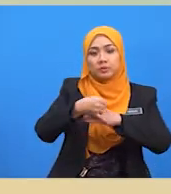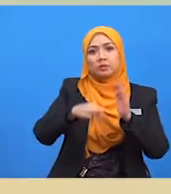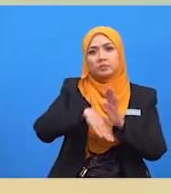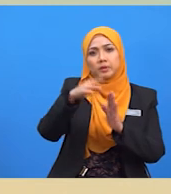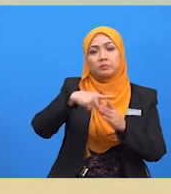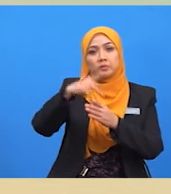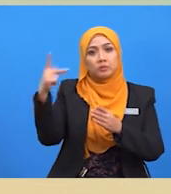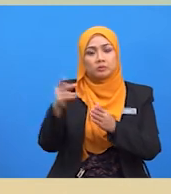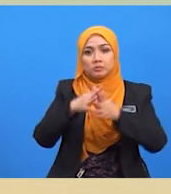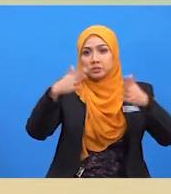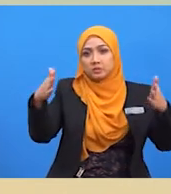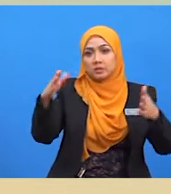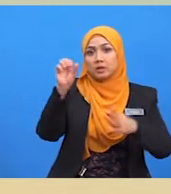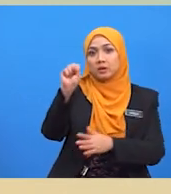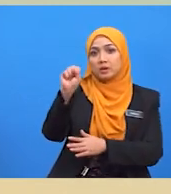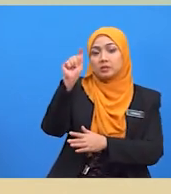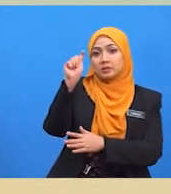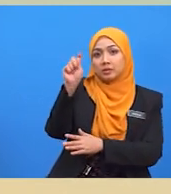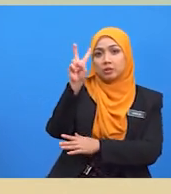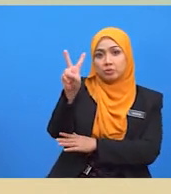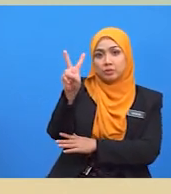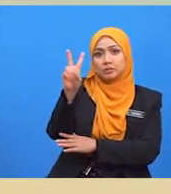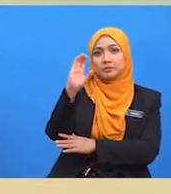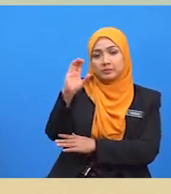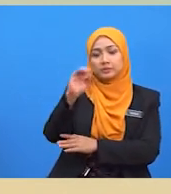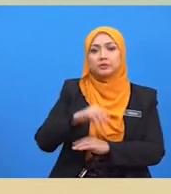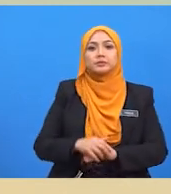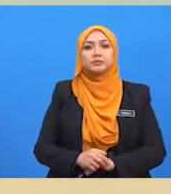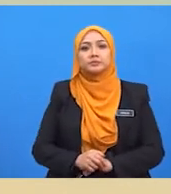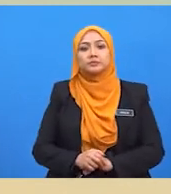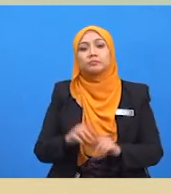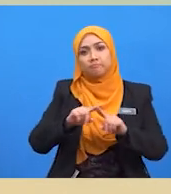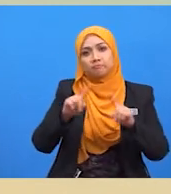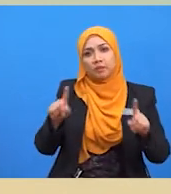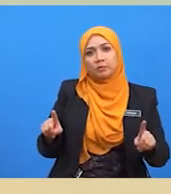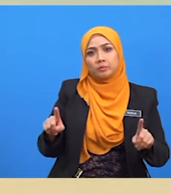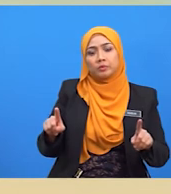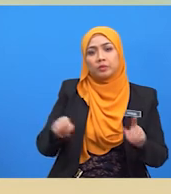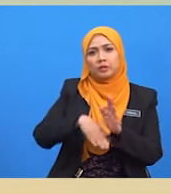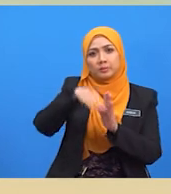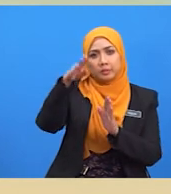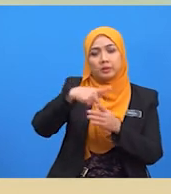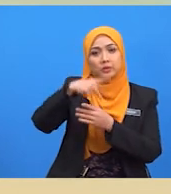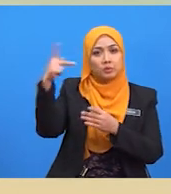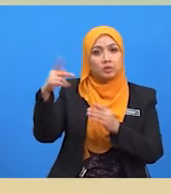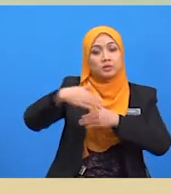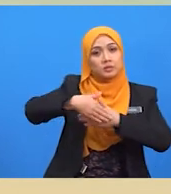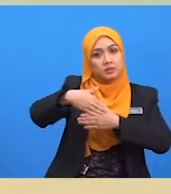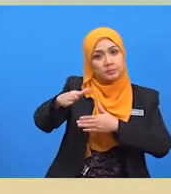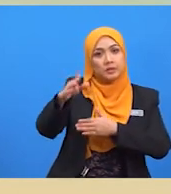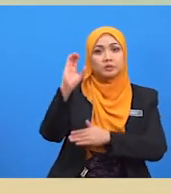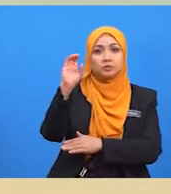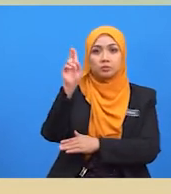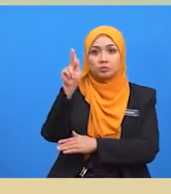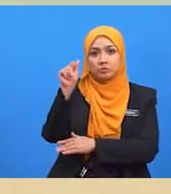adalah sebesar SP2-C. Namun, lebihan pengguna selepas tarif